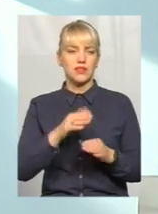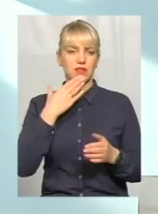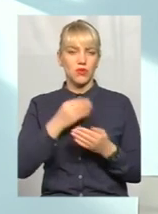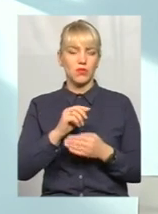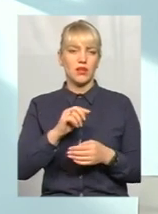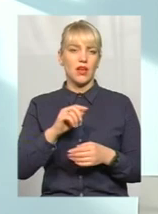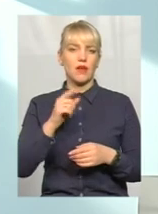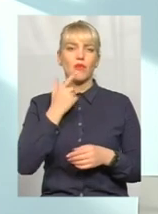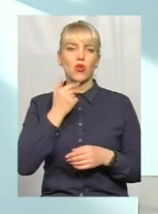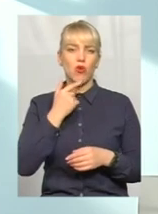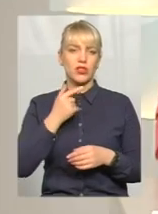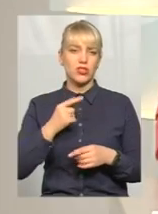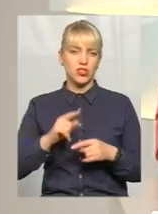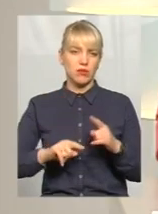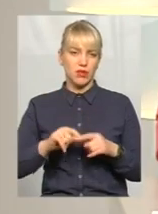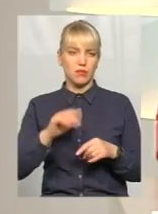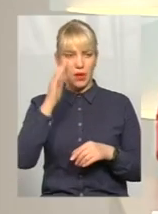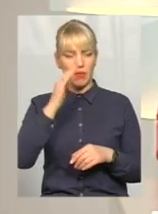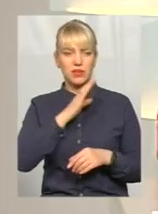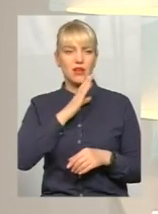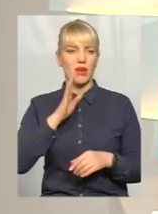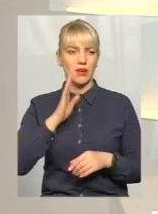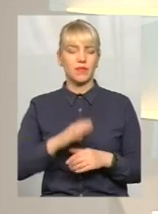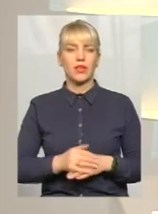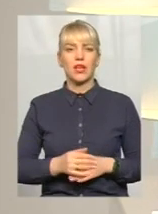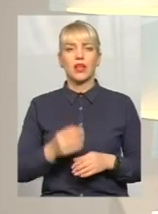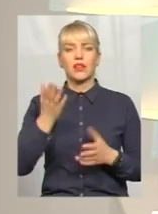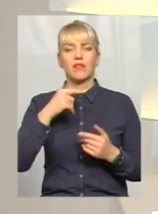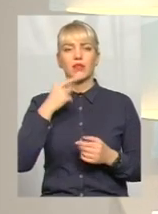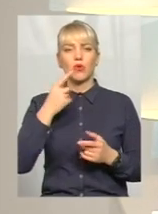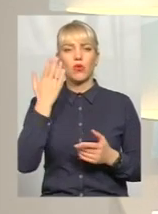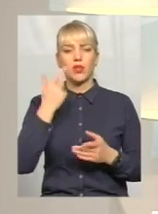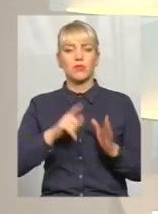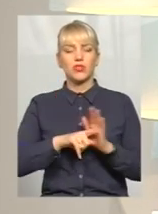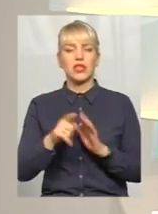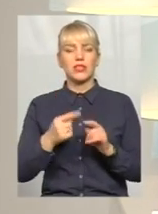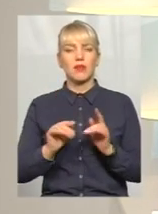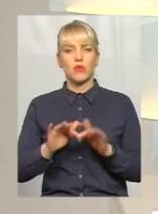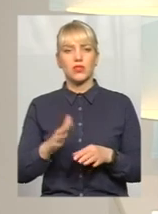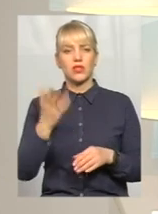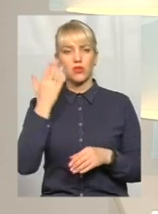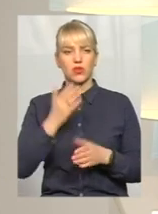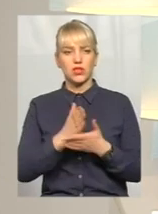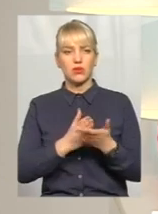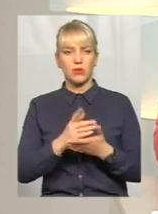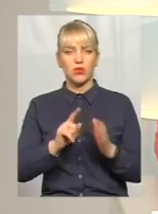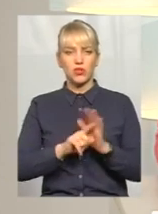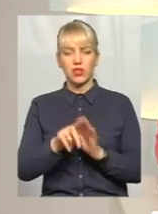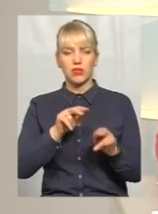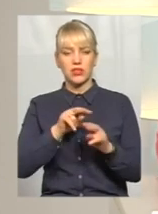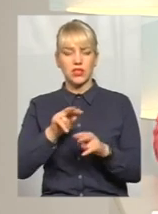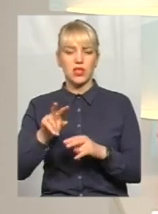батьками. А пані Ніно, давайте ще поговоримо про те, коли запускається цей процес, коли служби відповідальні починають стежити,